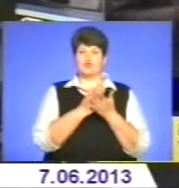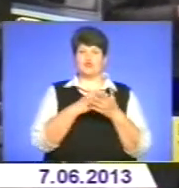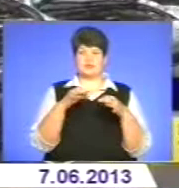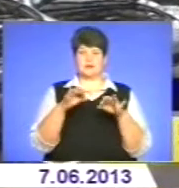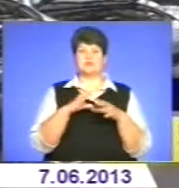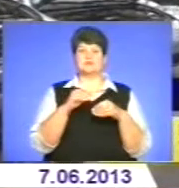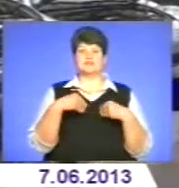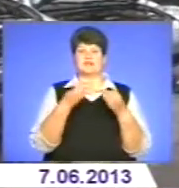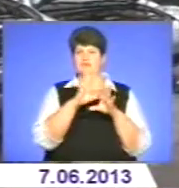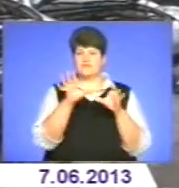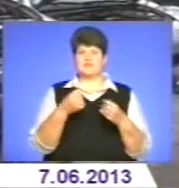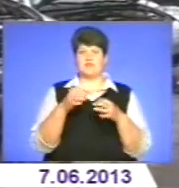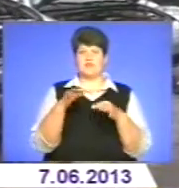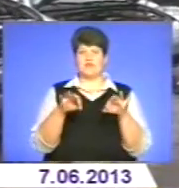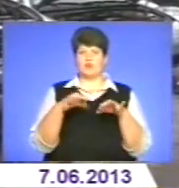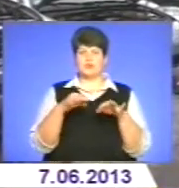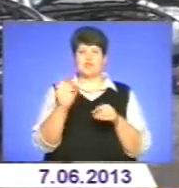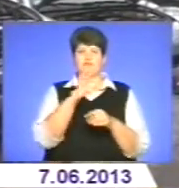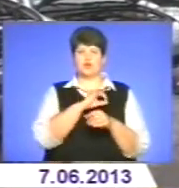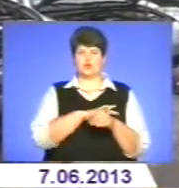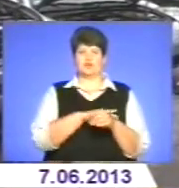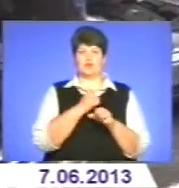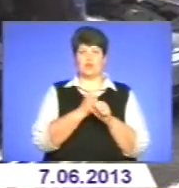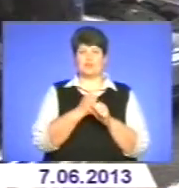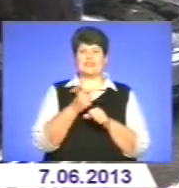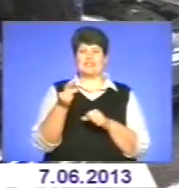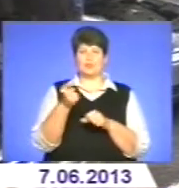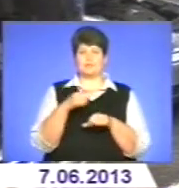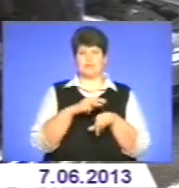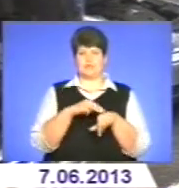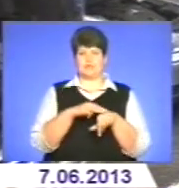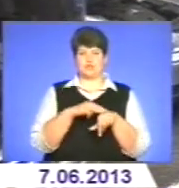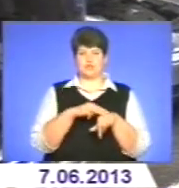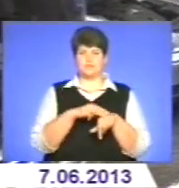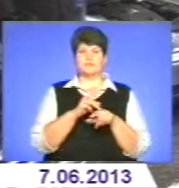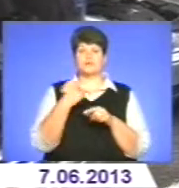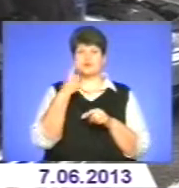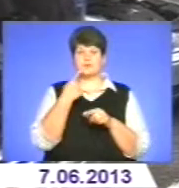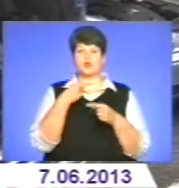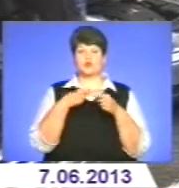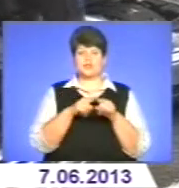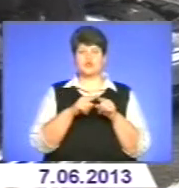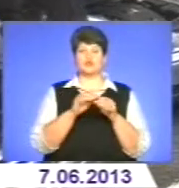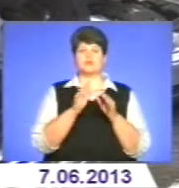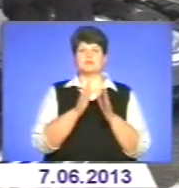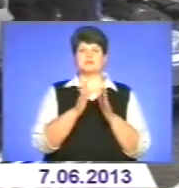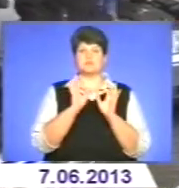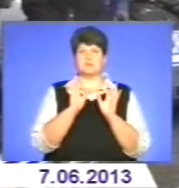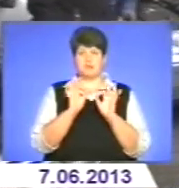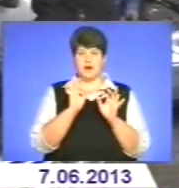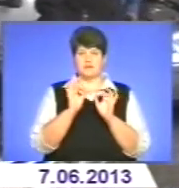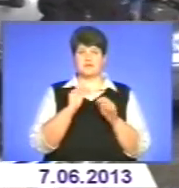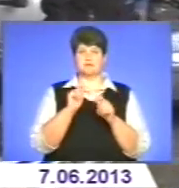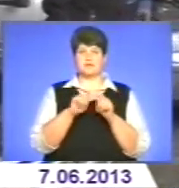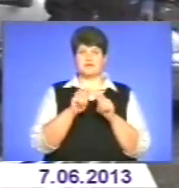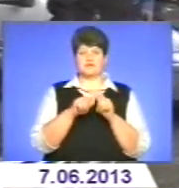всі автівки, які використовують для роботи тернопільські міліціонери. Особисто технічну справність транспорту перевірив начальник обласного управління внутрішніх